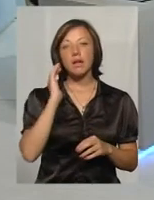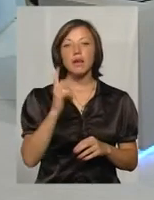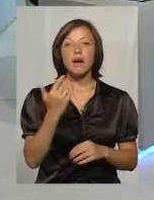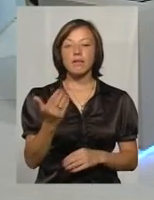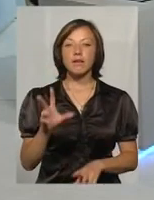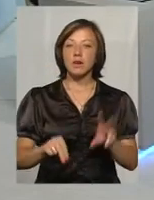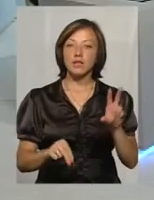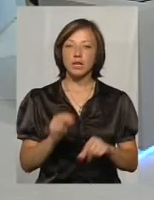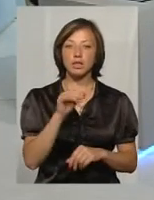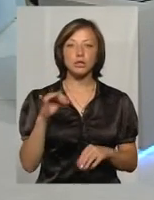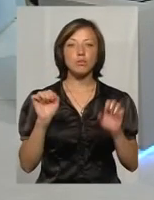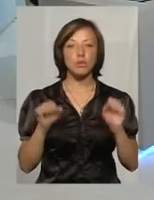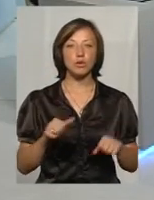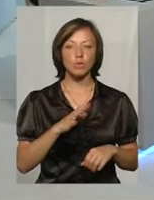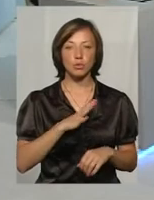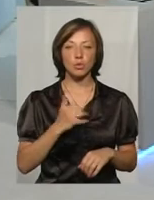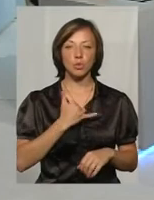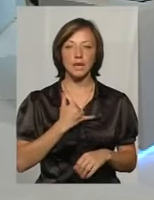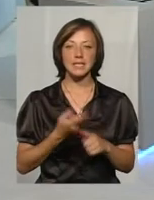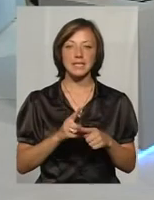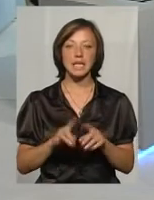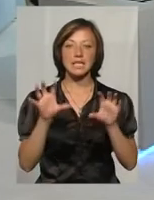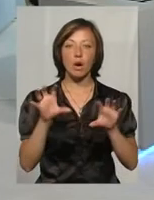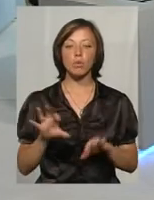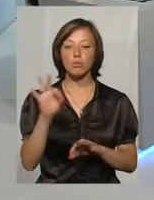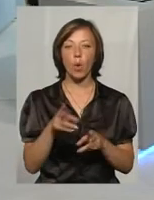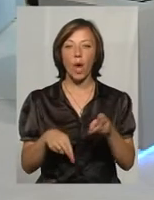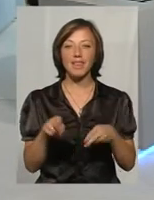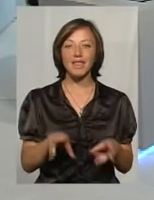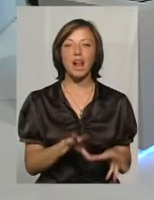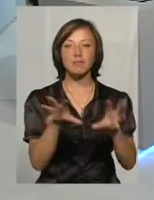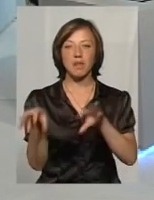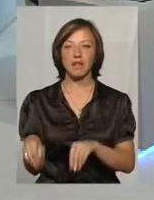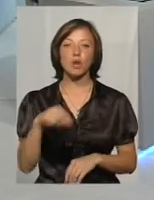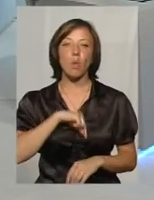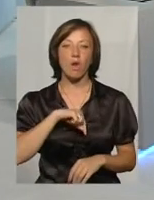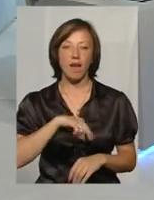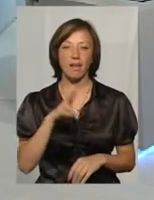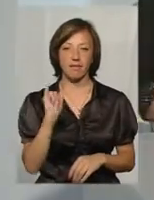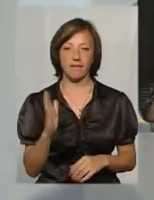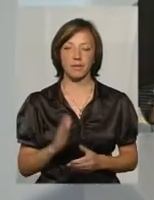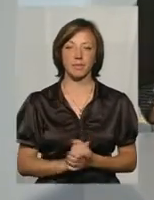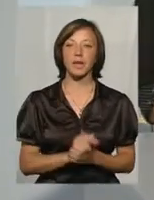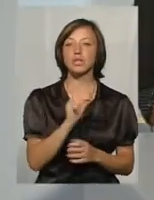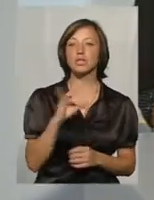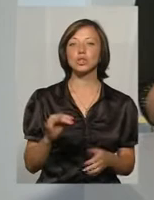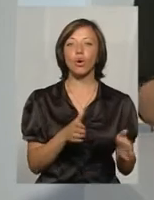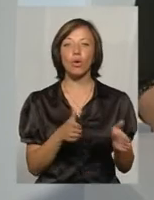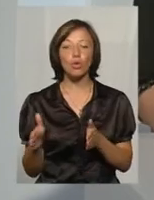може бути в нас цей закон, чи є можливості до того, що його приймуть, і чи готова,